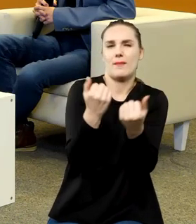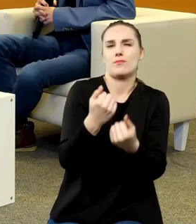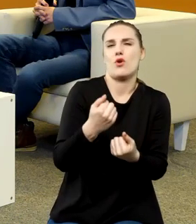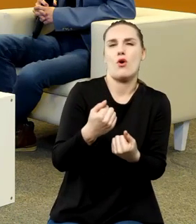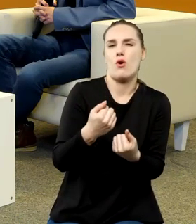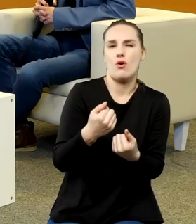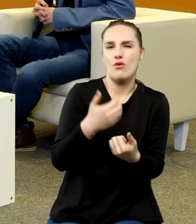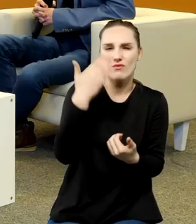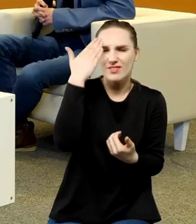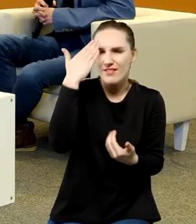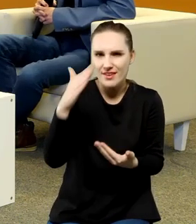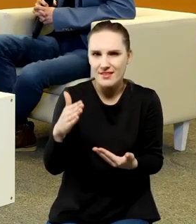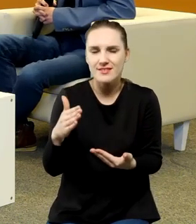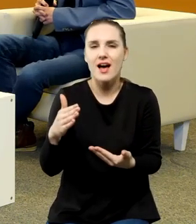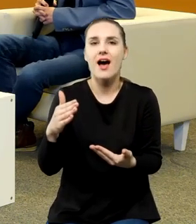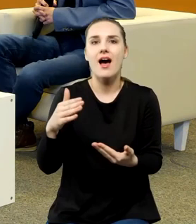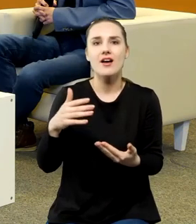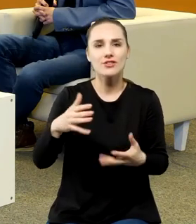wydobył światłość,